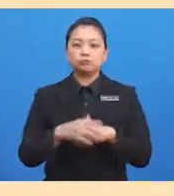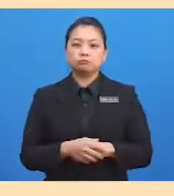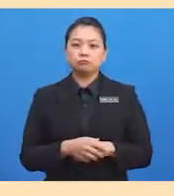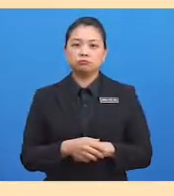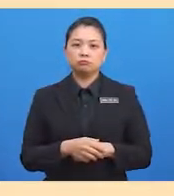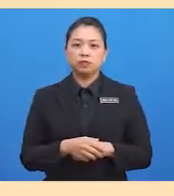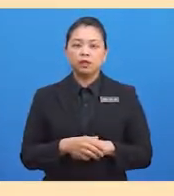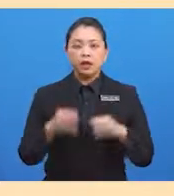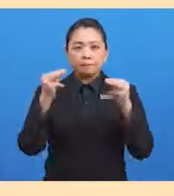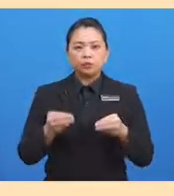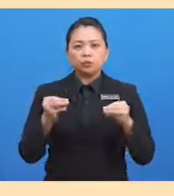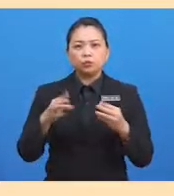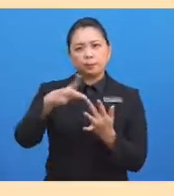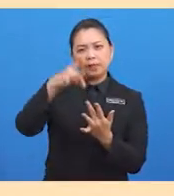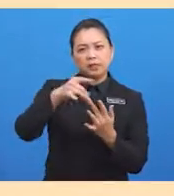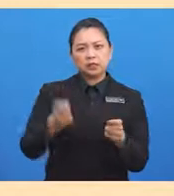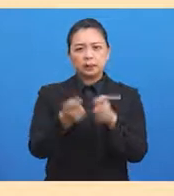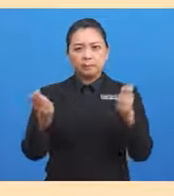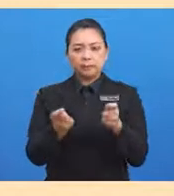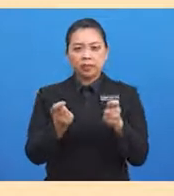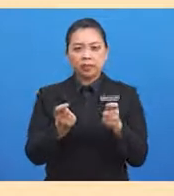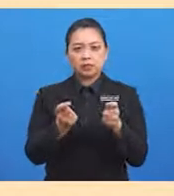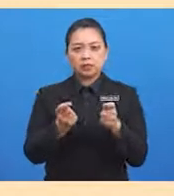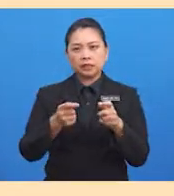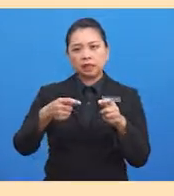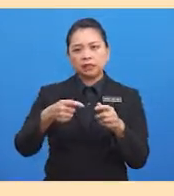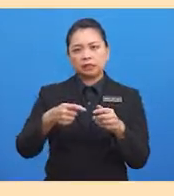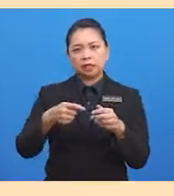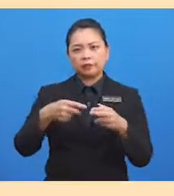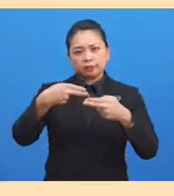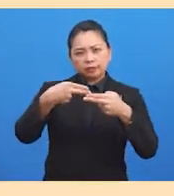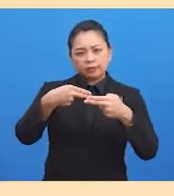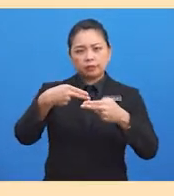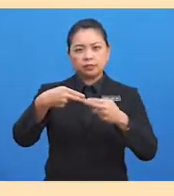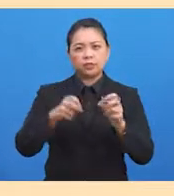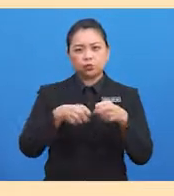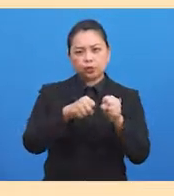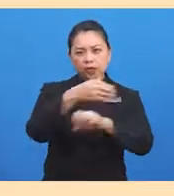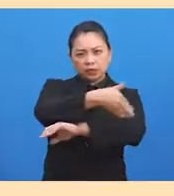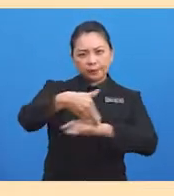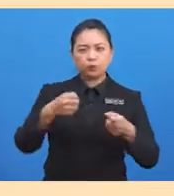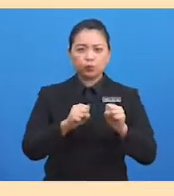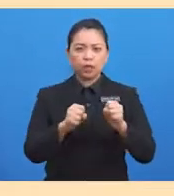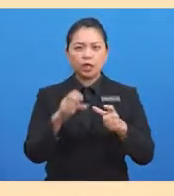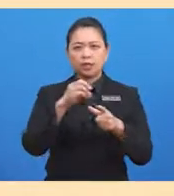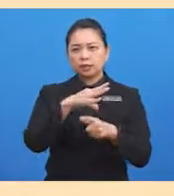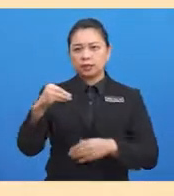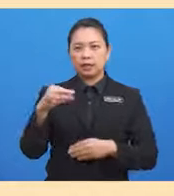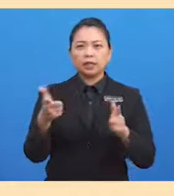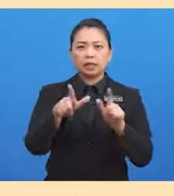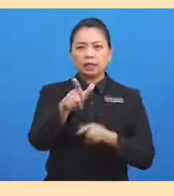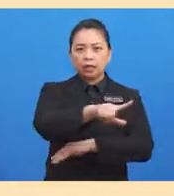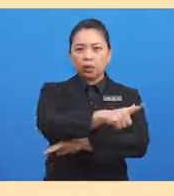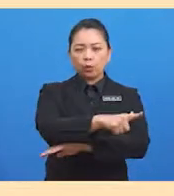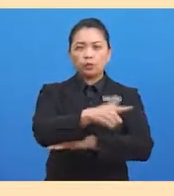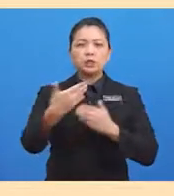terletak di pinggir sungai dan laut supaya mudah mendapatkan bekalan air dan makanan, contohnya